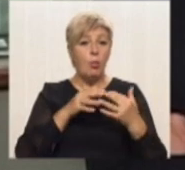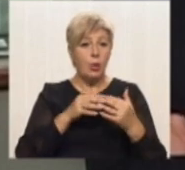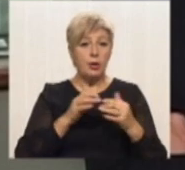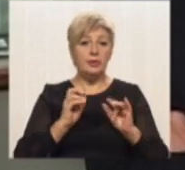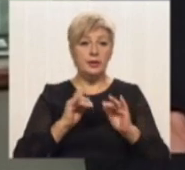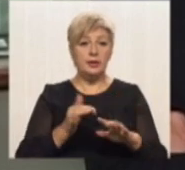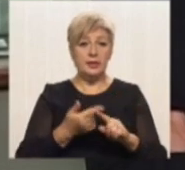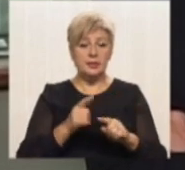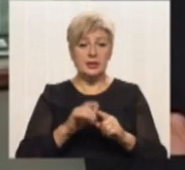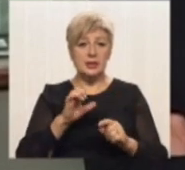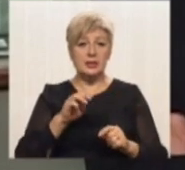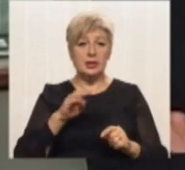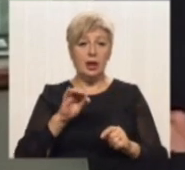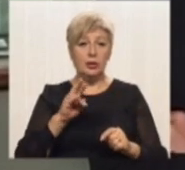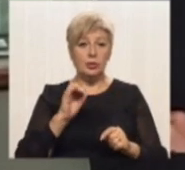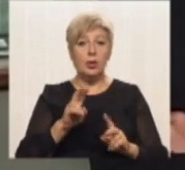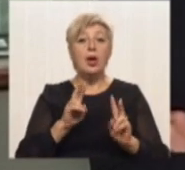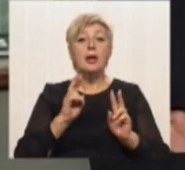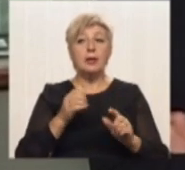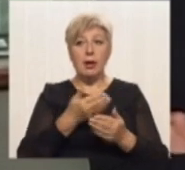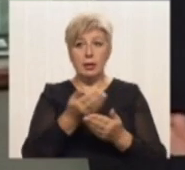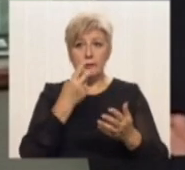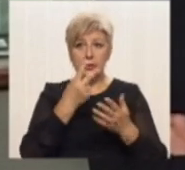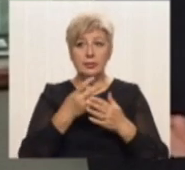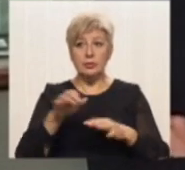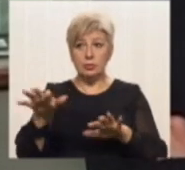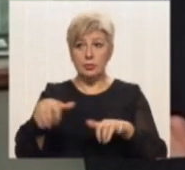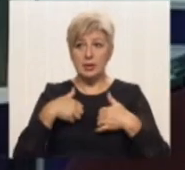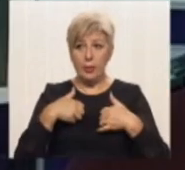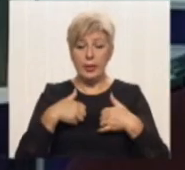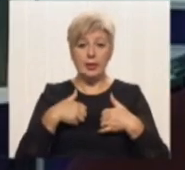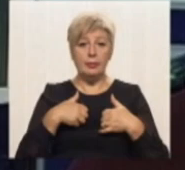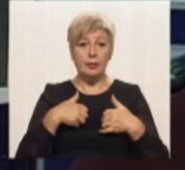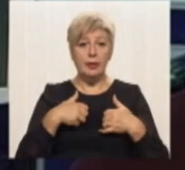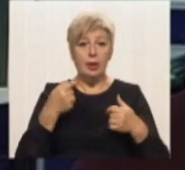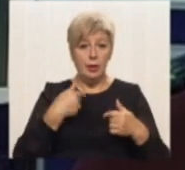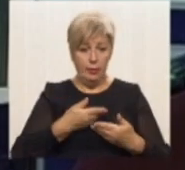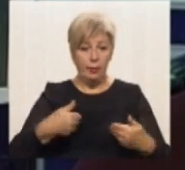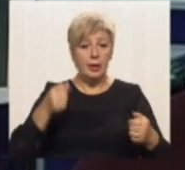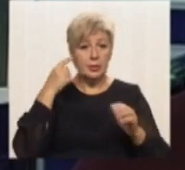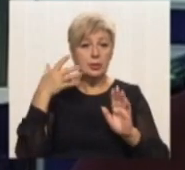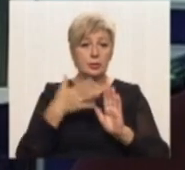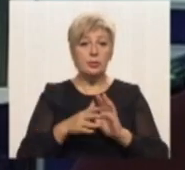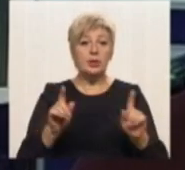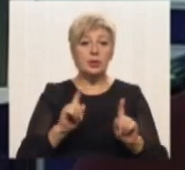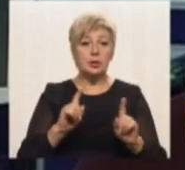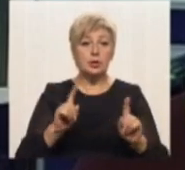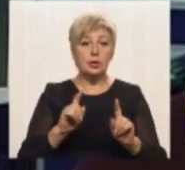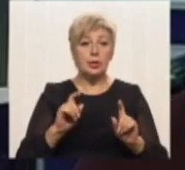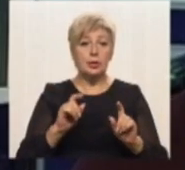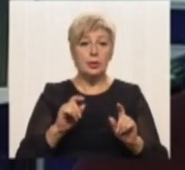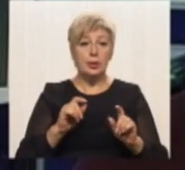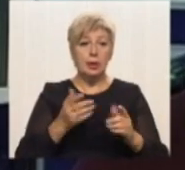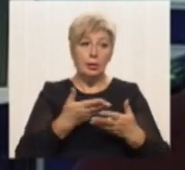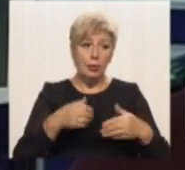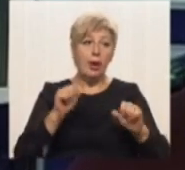станок. І як ви дивитесь на те, що ми вас у нього заберемо. Ми розуміли, що ми можемо його не